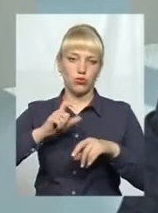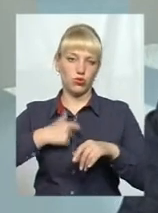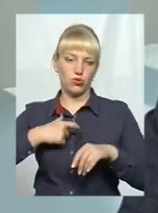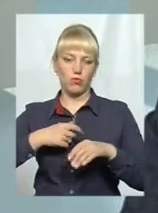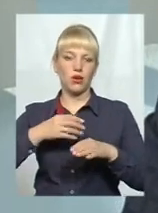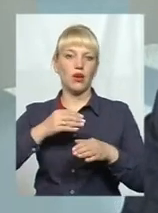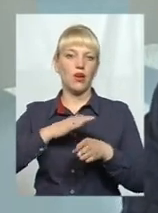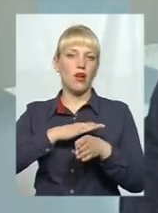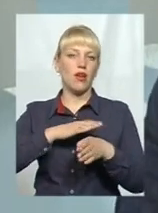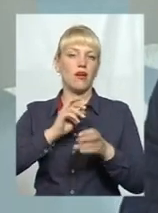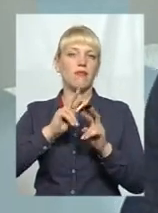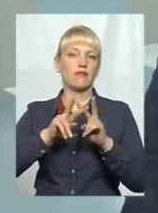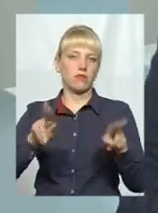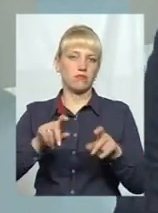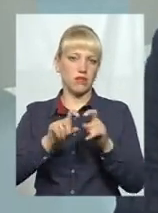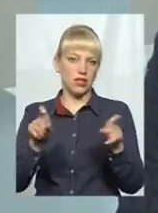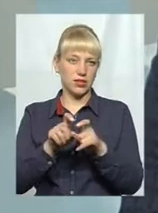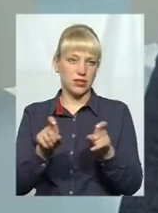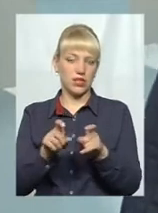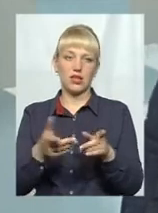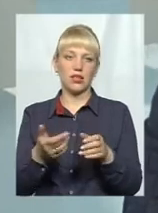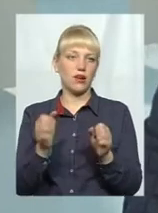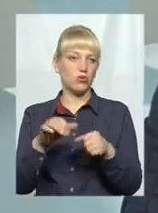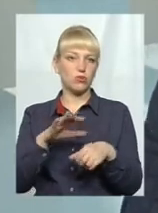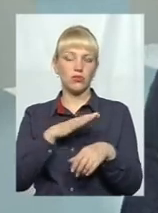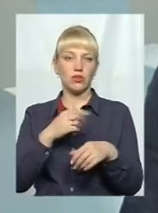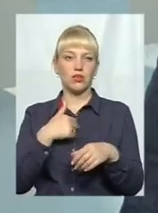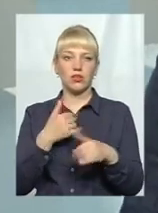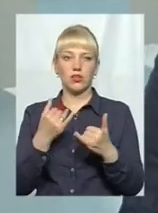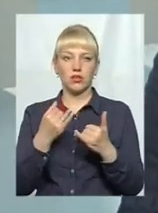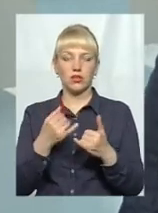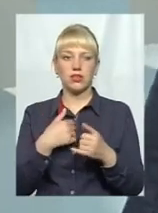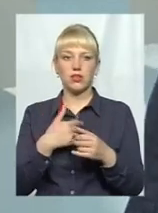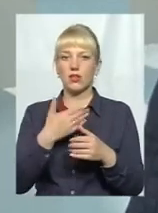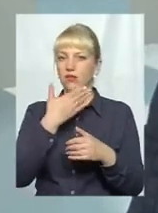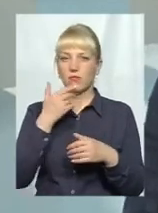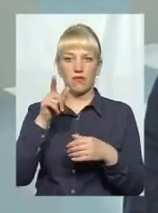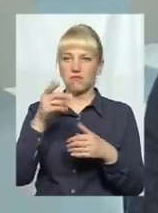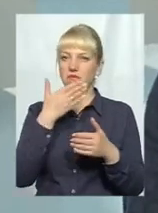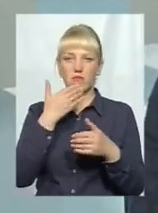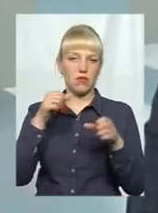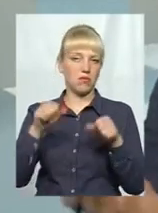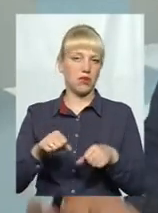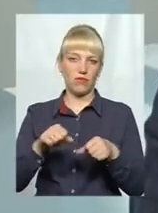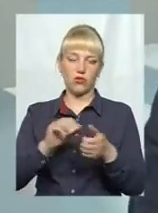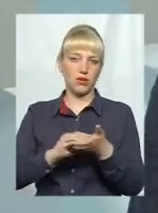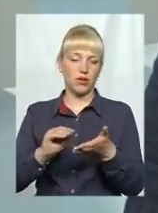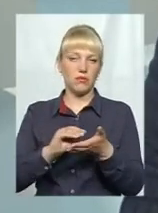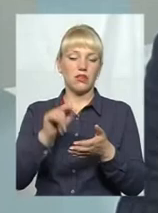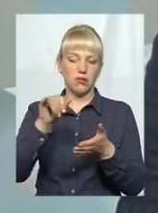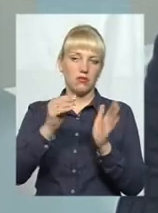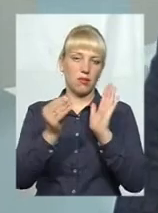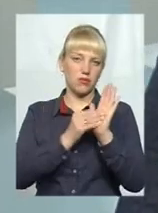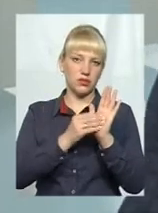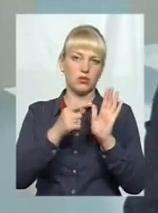магазин. Хоча, ну, насправді, це дійсно, я навіть тут сьогодні на ефірі дізнався, що вони не мали права такого робити. Це мав бути просто кіоск, так?